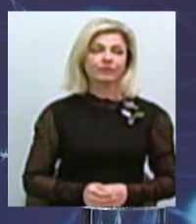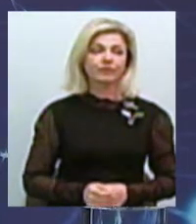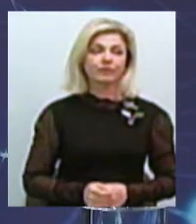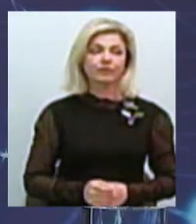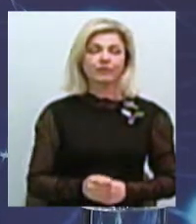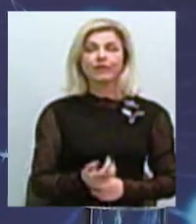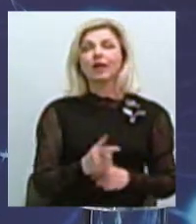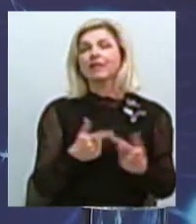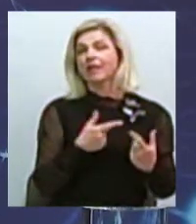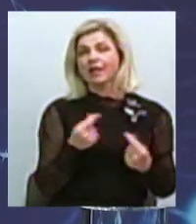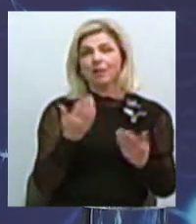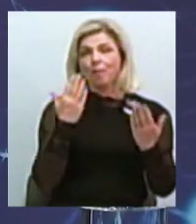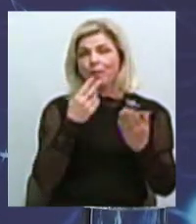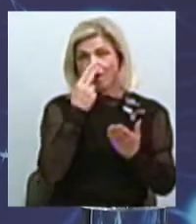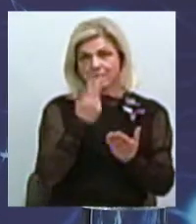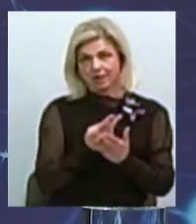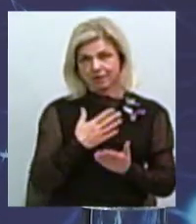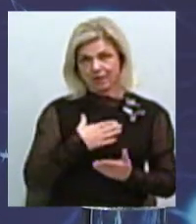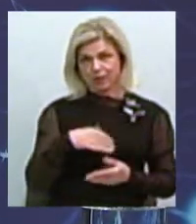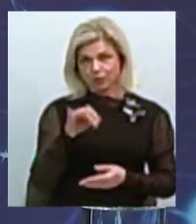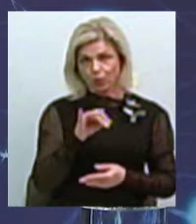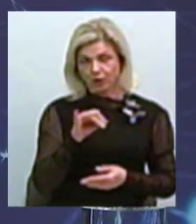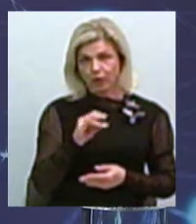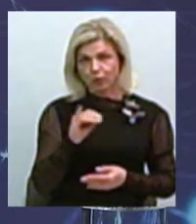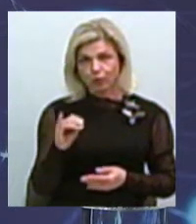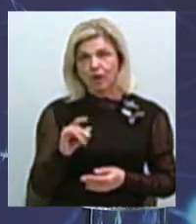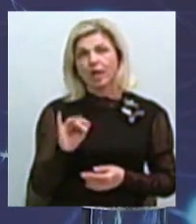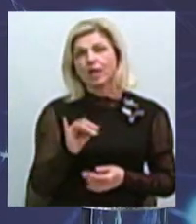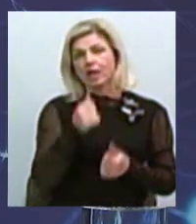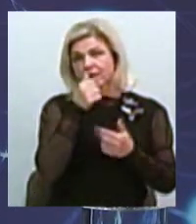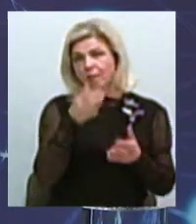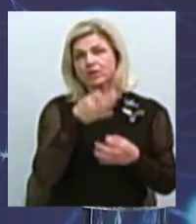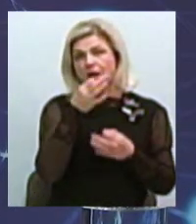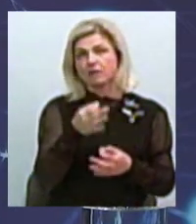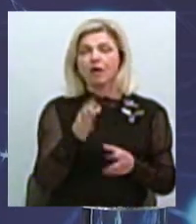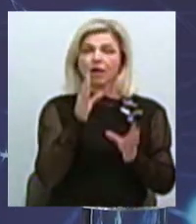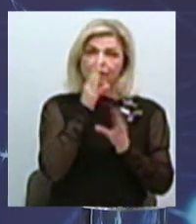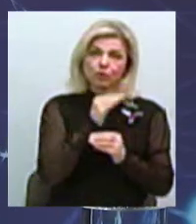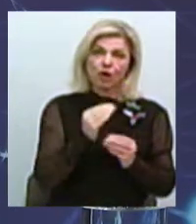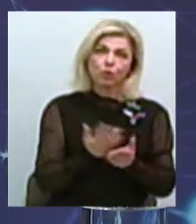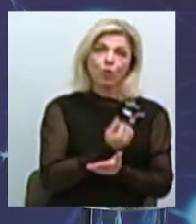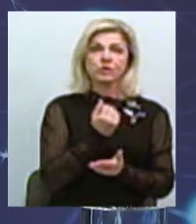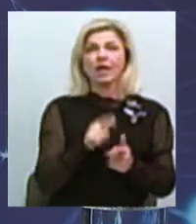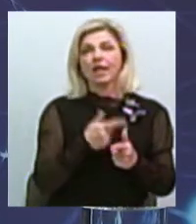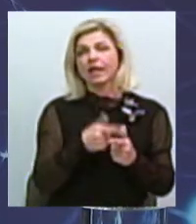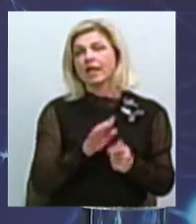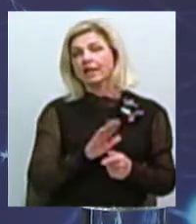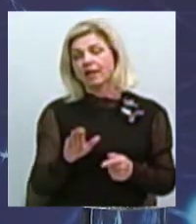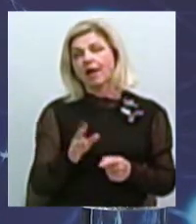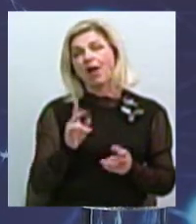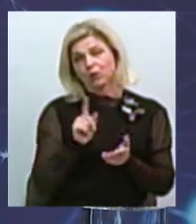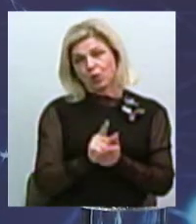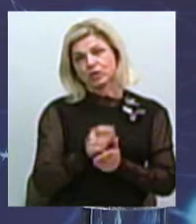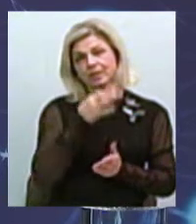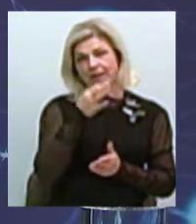показати нашу історію. І не можу сказати, вдалося воно чи ні. Це повинні казати саме городяни. Тому я був